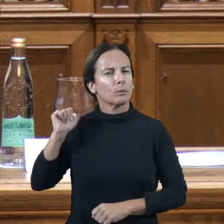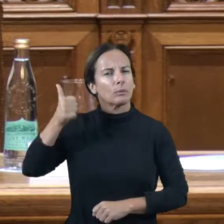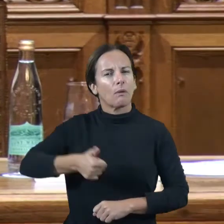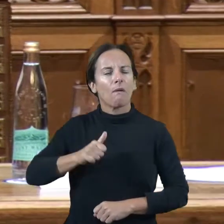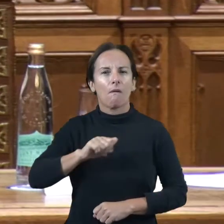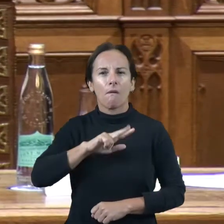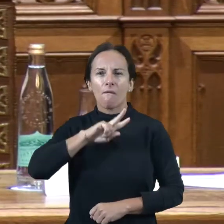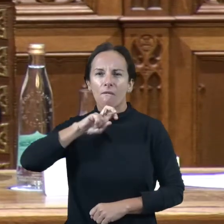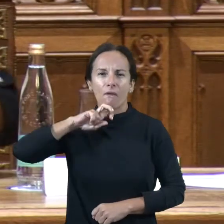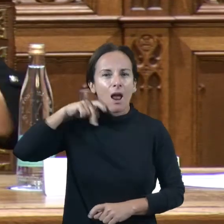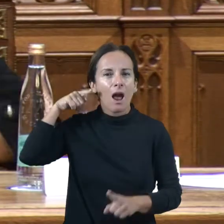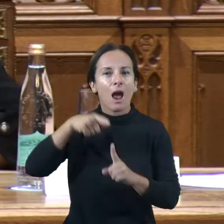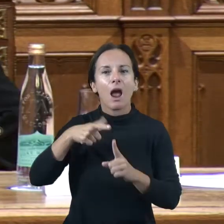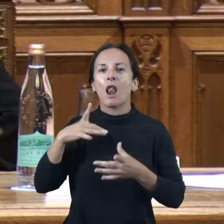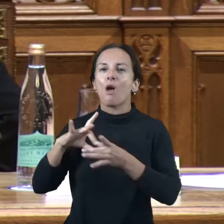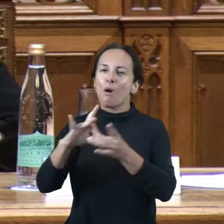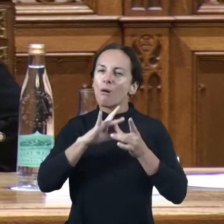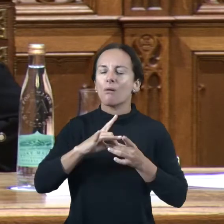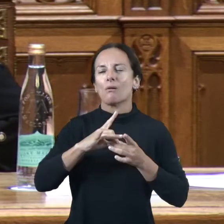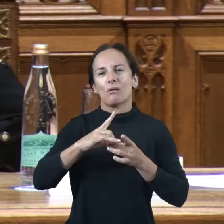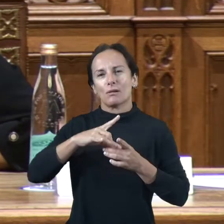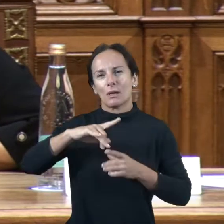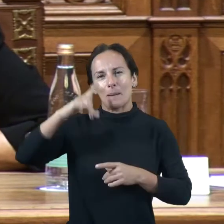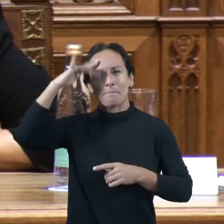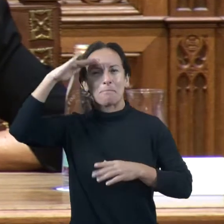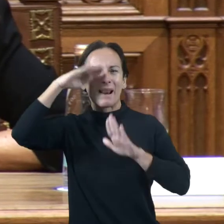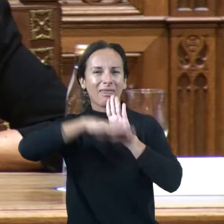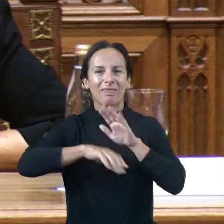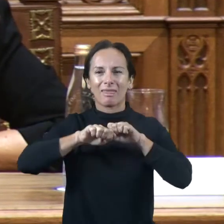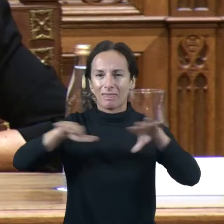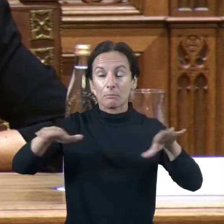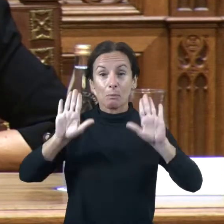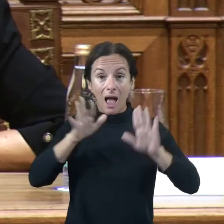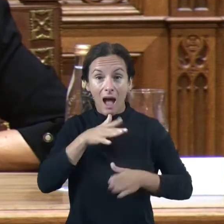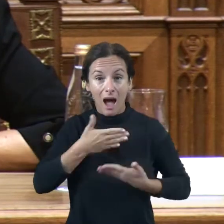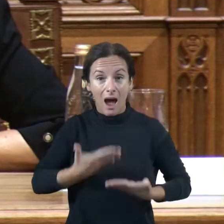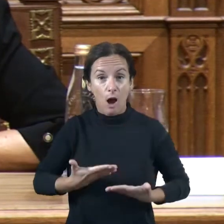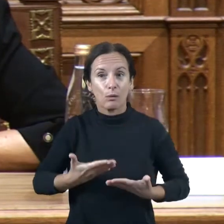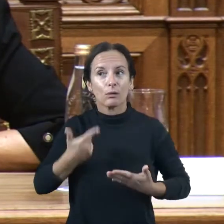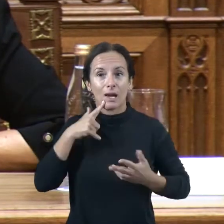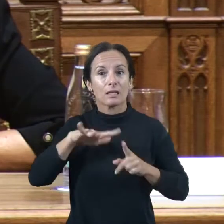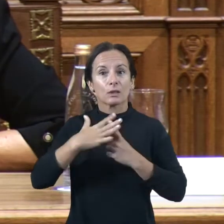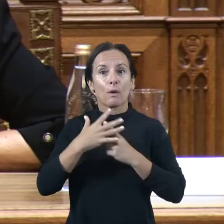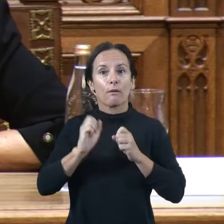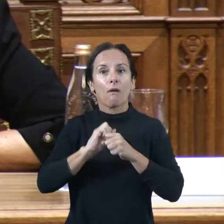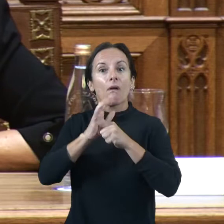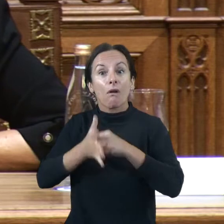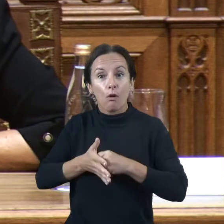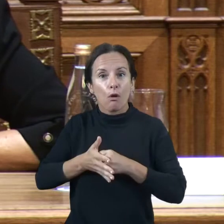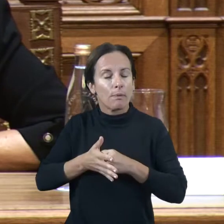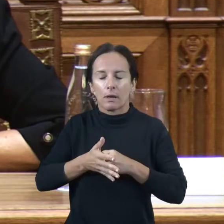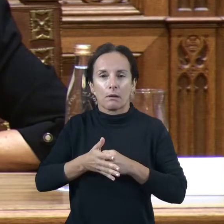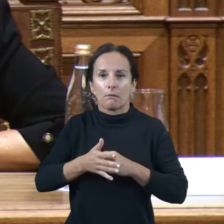d'educació, d'educació amb valors, etcètera, però que, ara, també, en la situació de Covid que tenim, crec que, també, més que mai, l'hem de